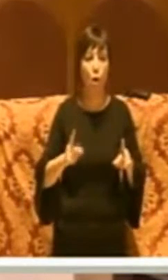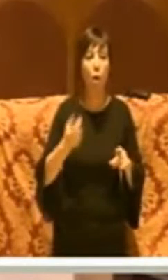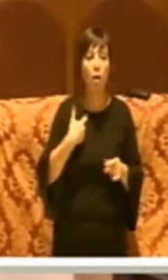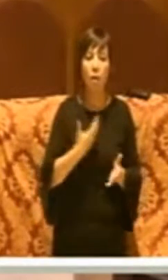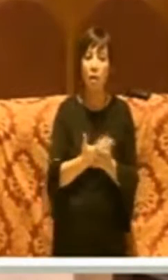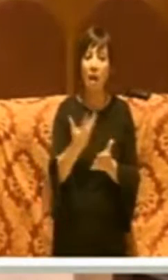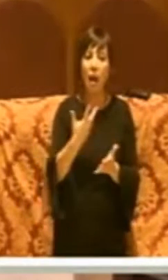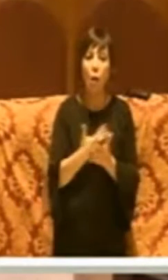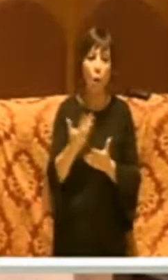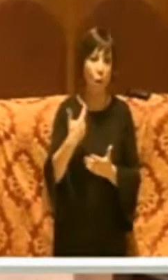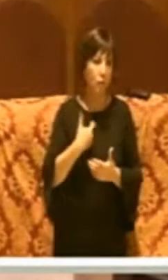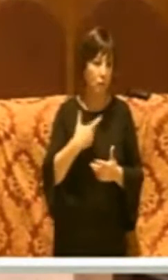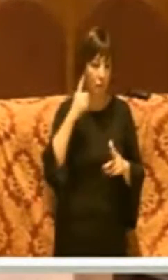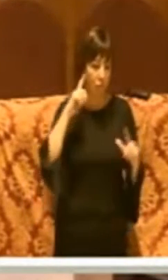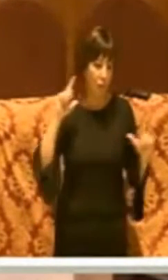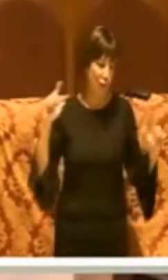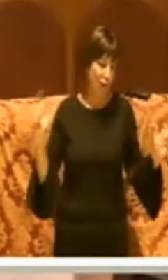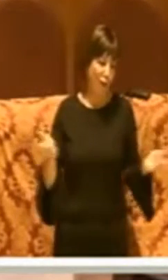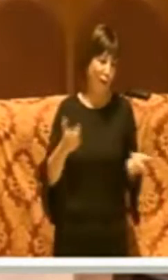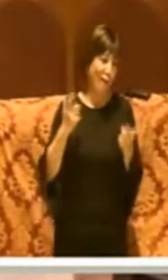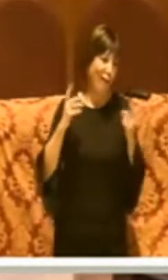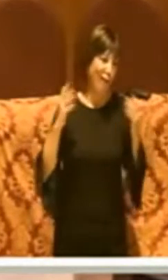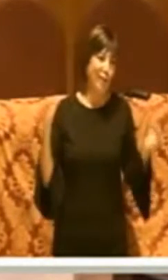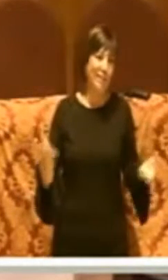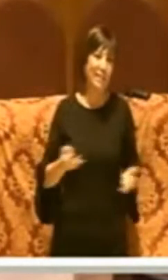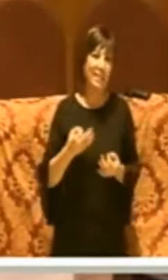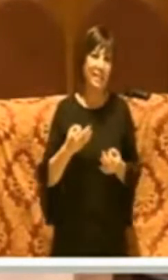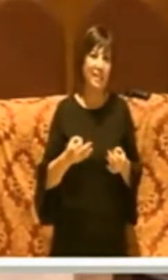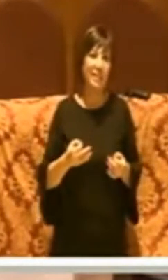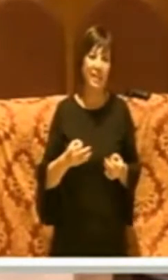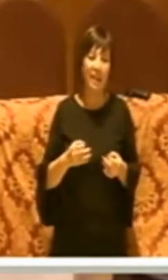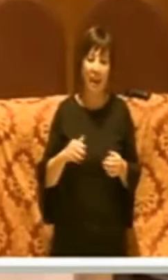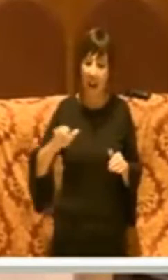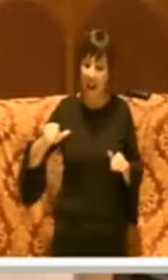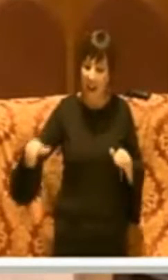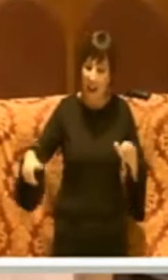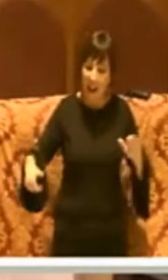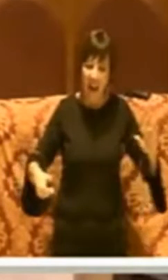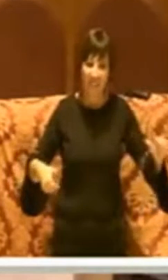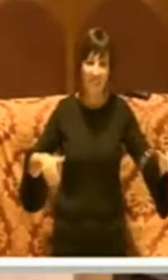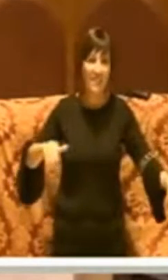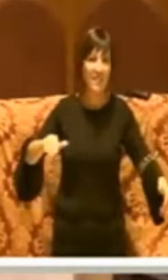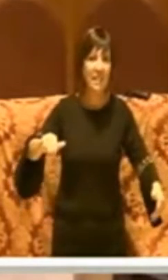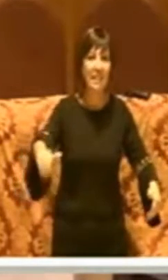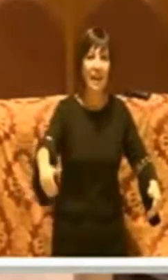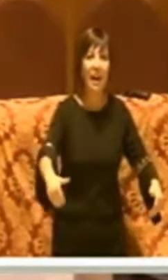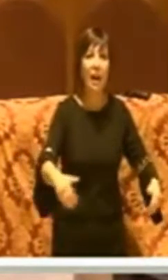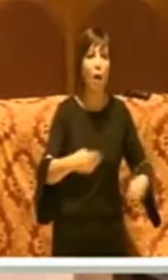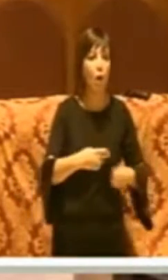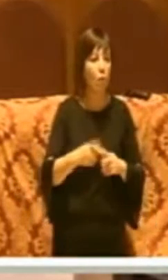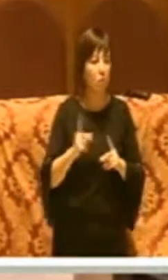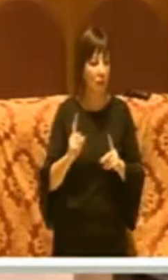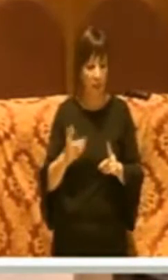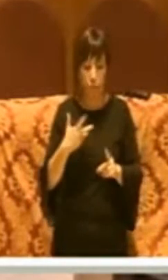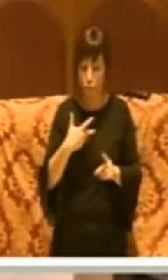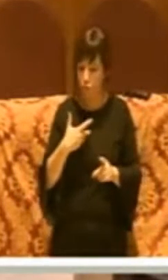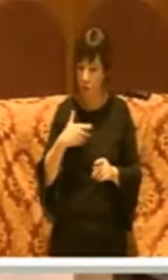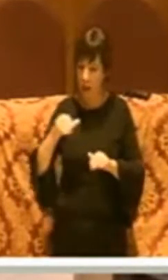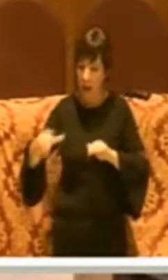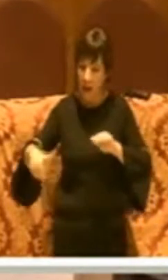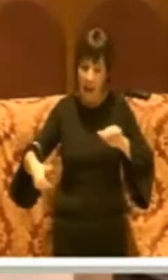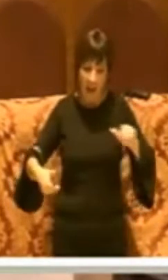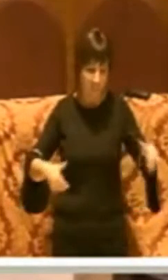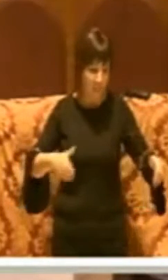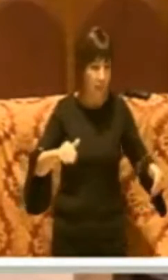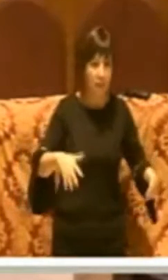raccontarla le cavità Roma è piena di cavità sia naturali che eh